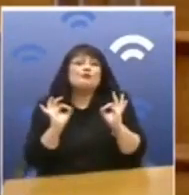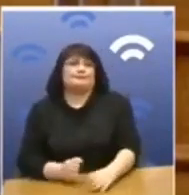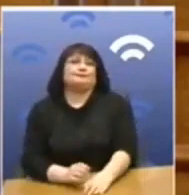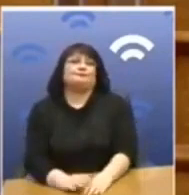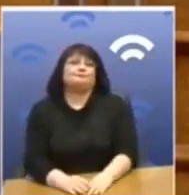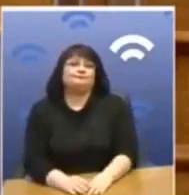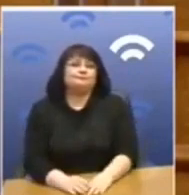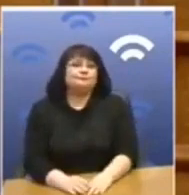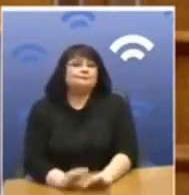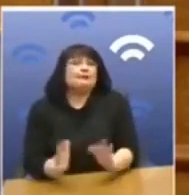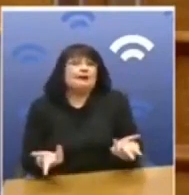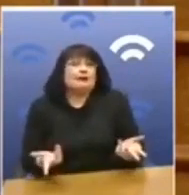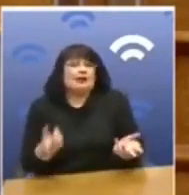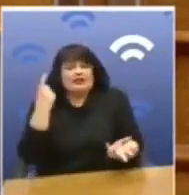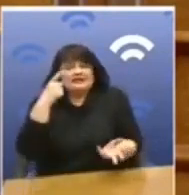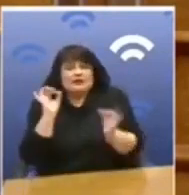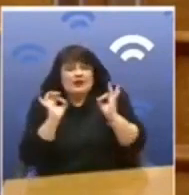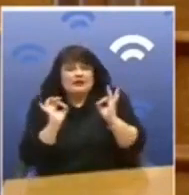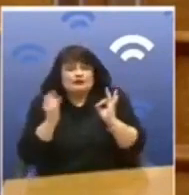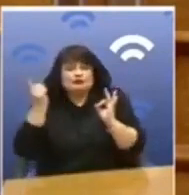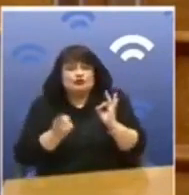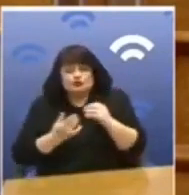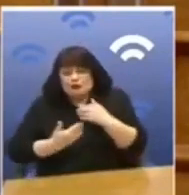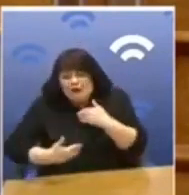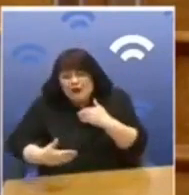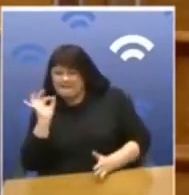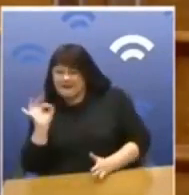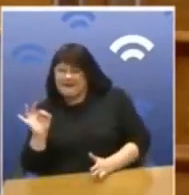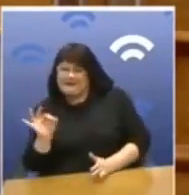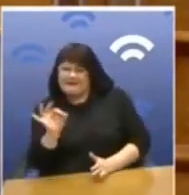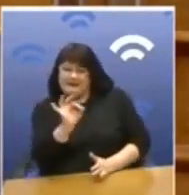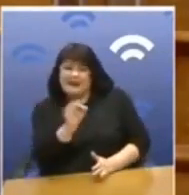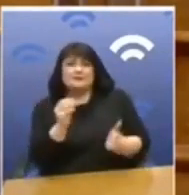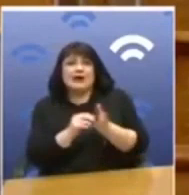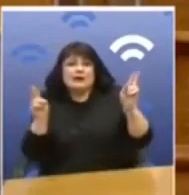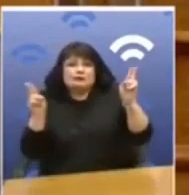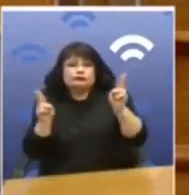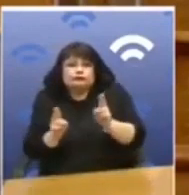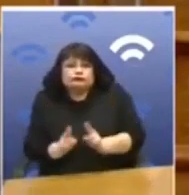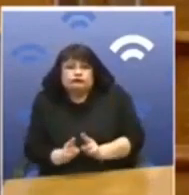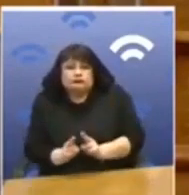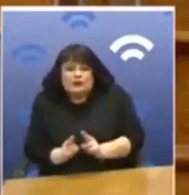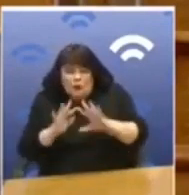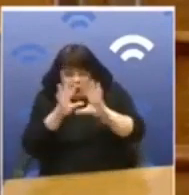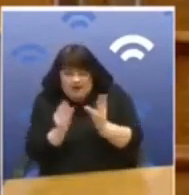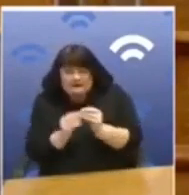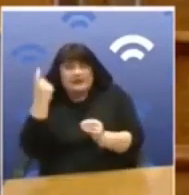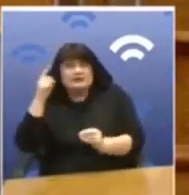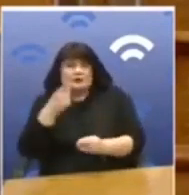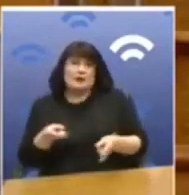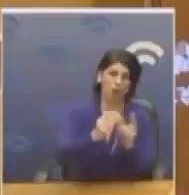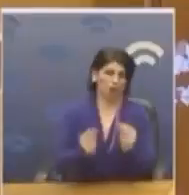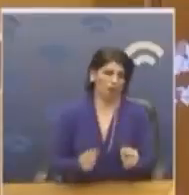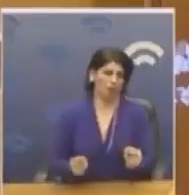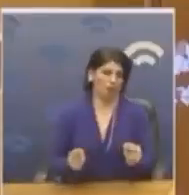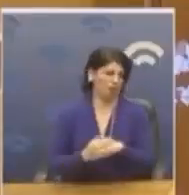θα είναι βαριά Δεν ξέρουμε πόσο θα κρατήσει η υγειονομική κρίση Δεν τα ξέρουμε Μακάρα τα ξέραμε να μπορούσαμε να